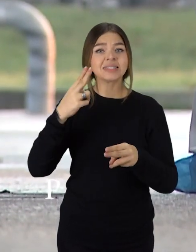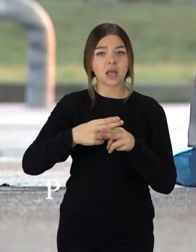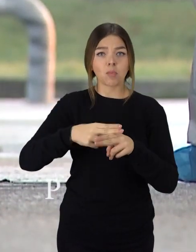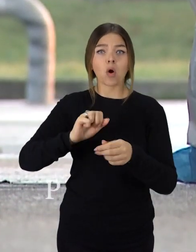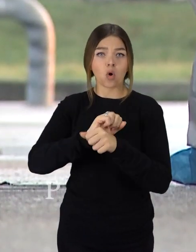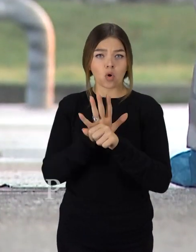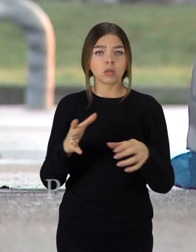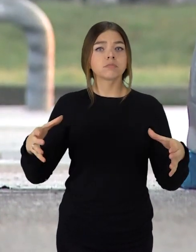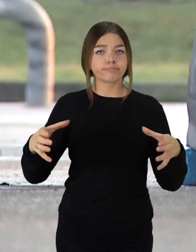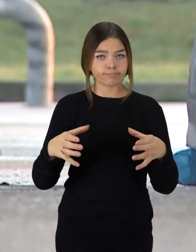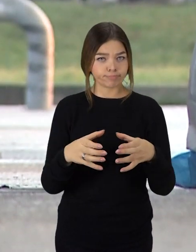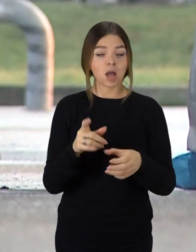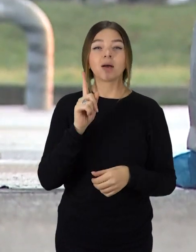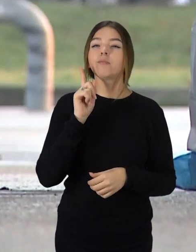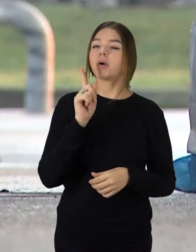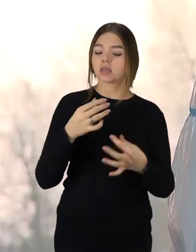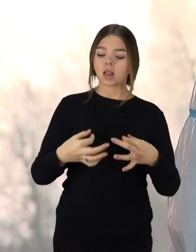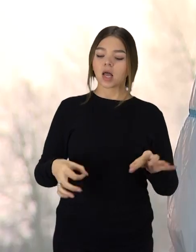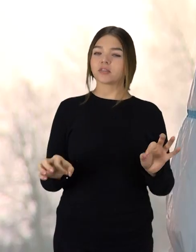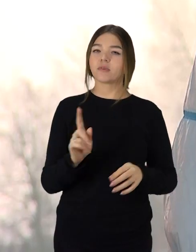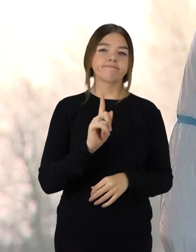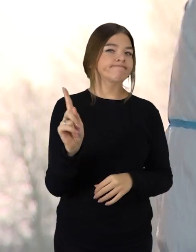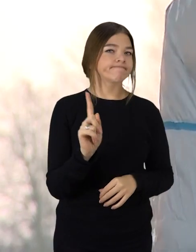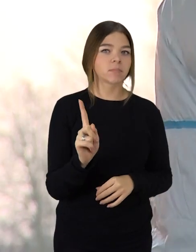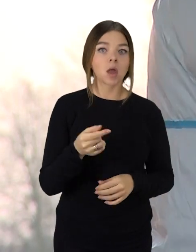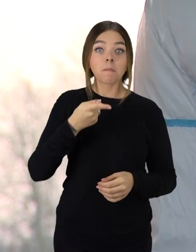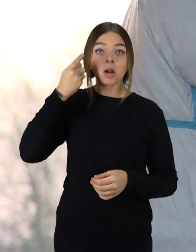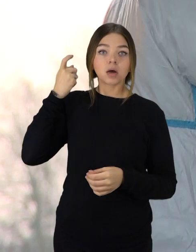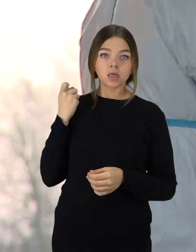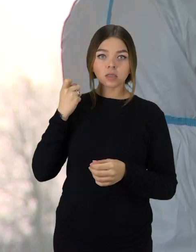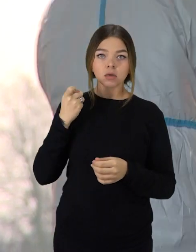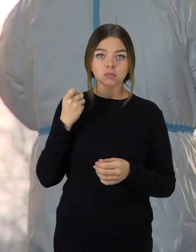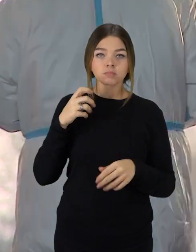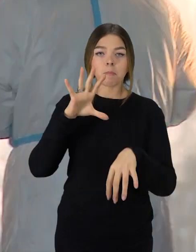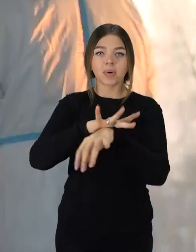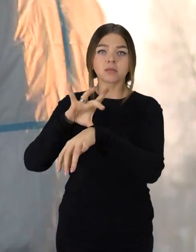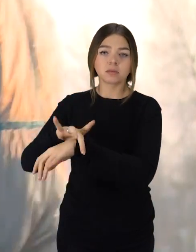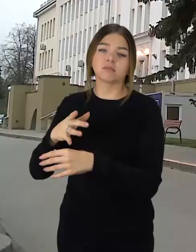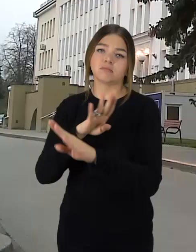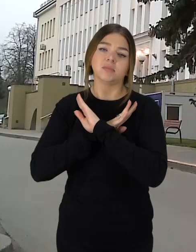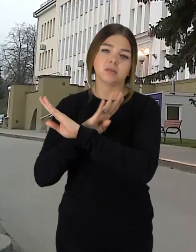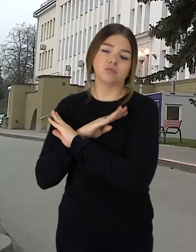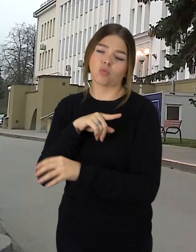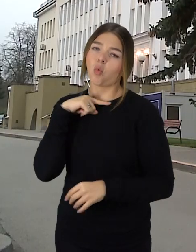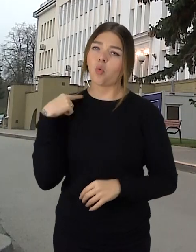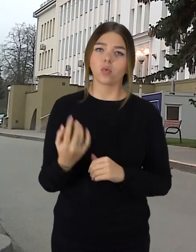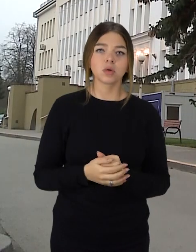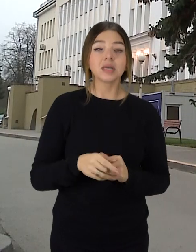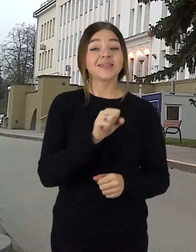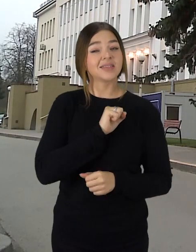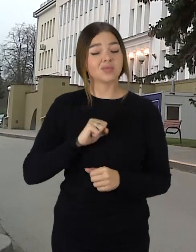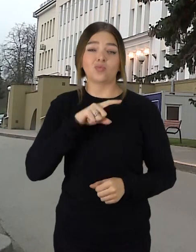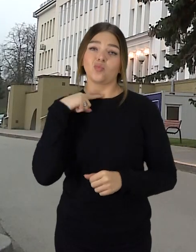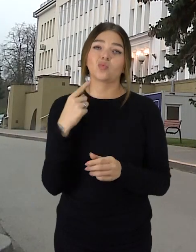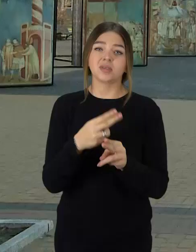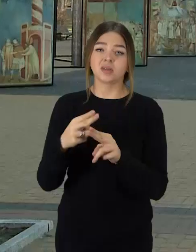mumo COVID-19 mažėjimas. Tačiau atsipalaiduoti dar anksti praėjusią savaitę apskritėje fiksuota daug mirčių serga didelė dalis medicinos